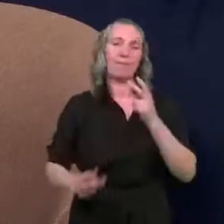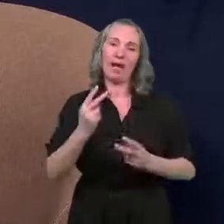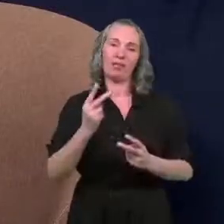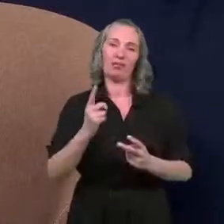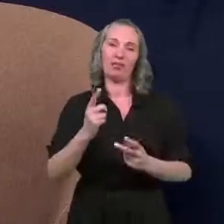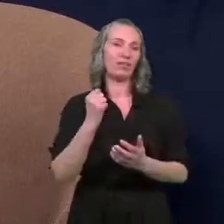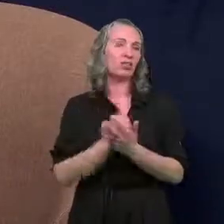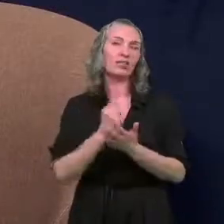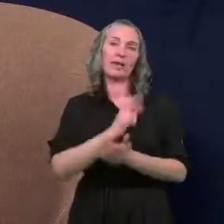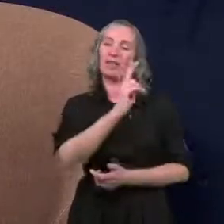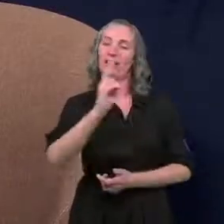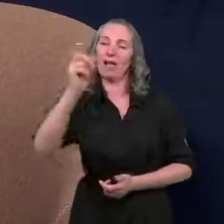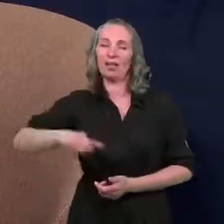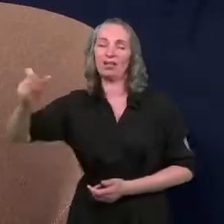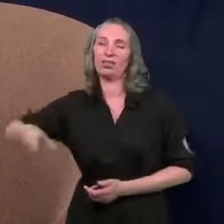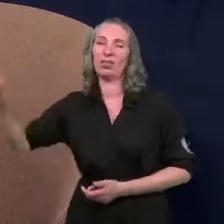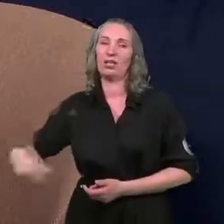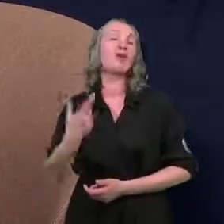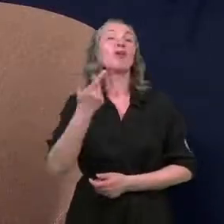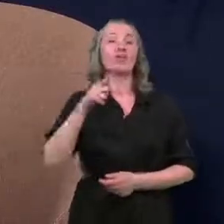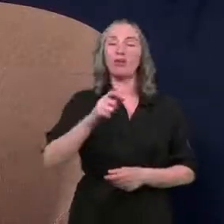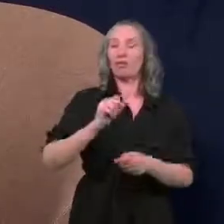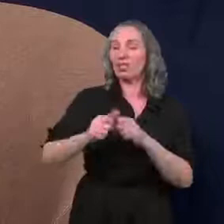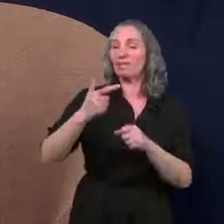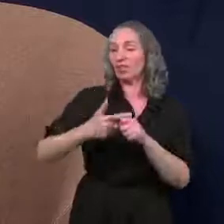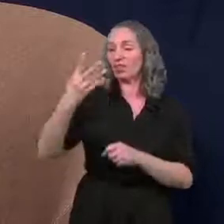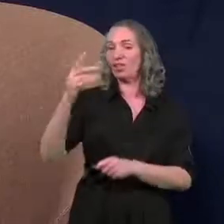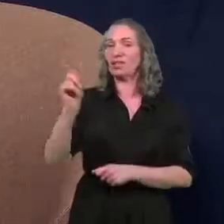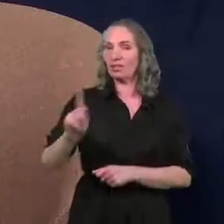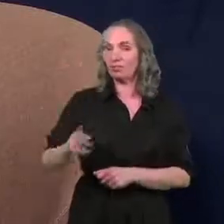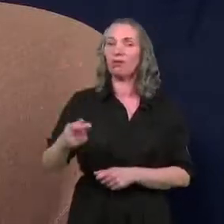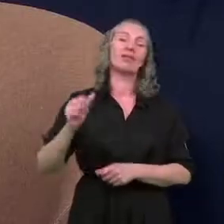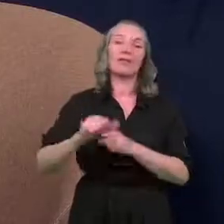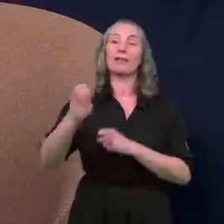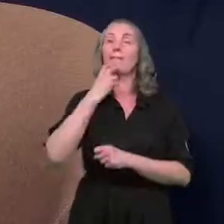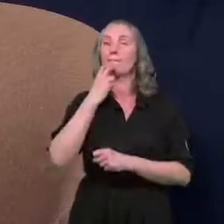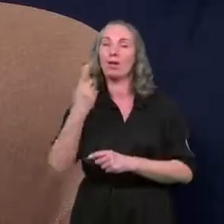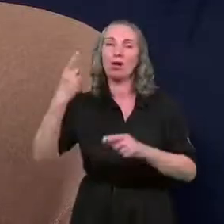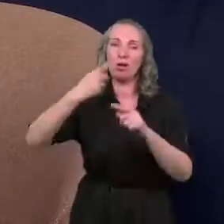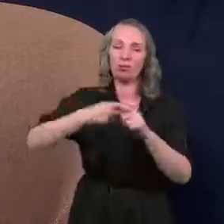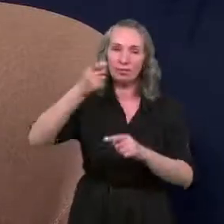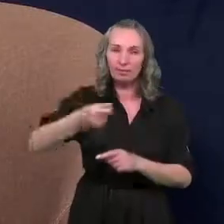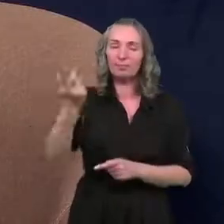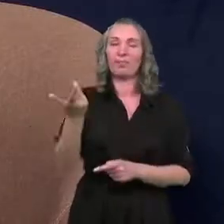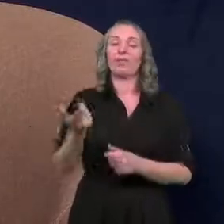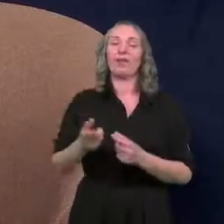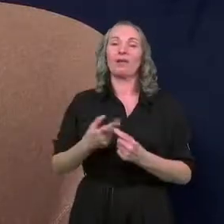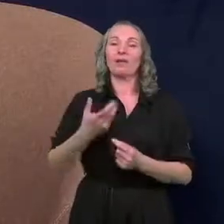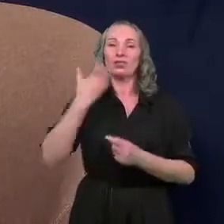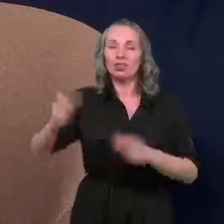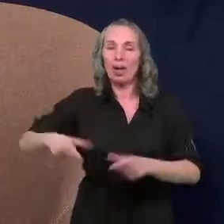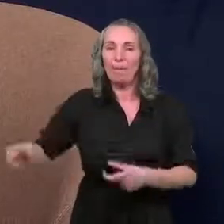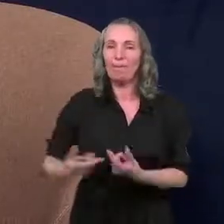dla każdego z nas. Ja rozumiem, że do tych 24 złotych jest jeszcze energia ciepła, jest